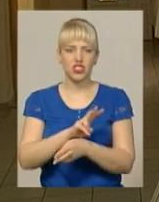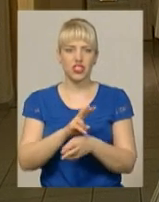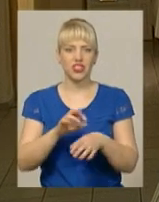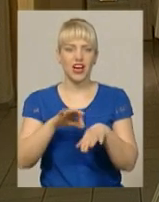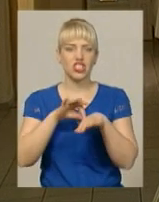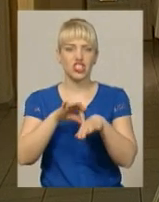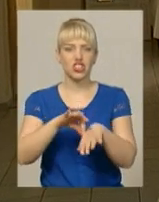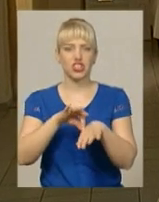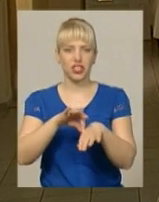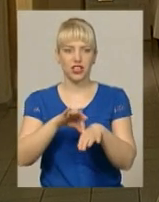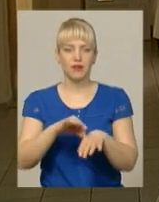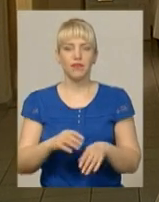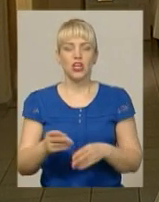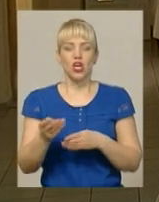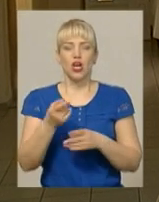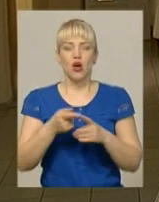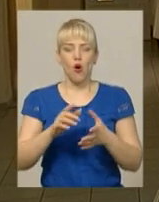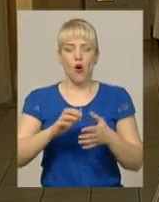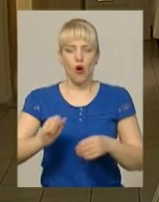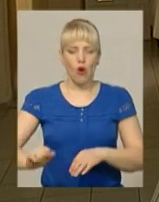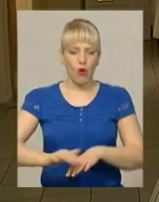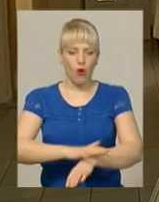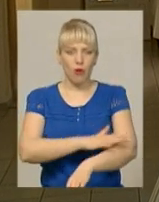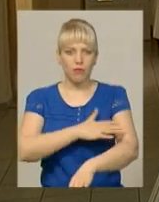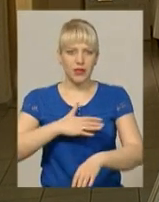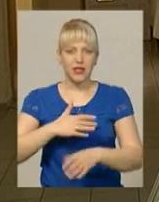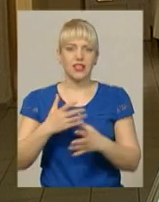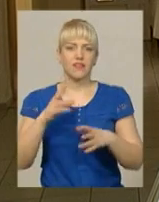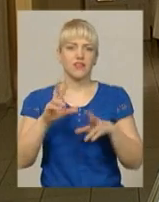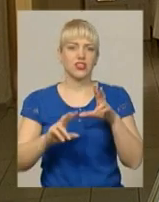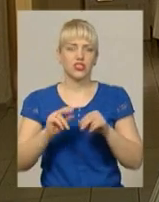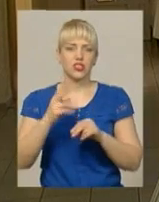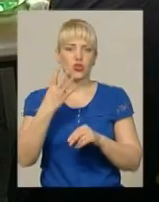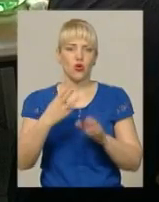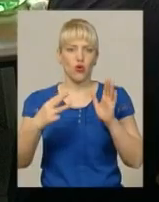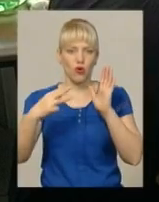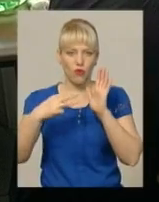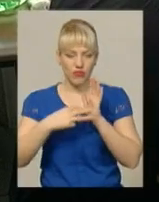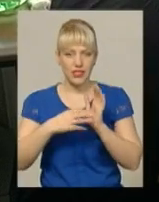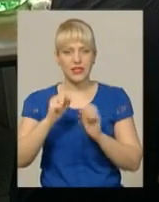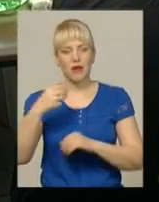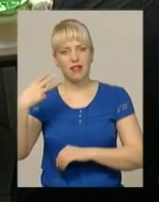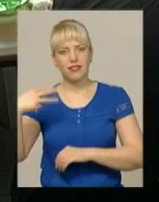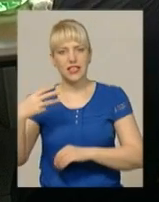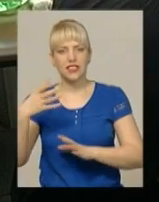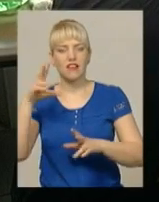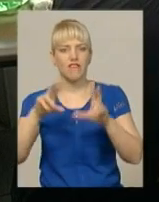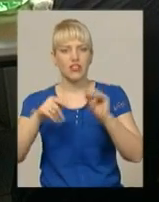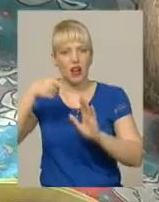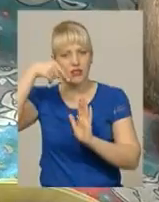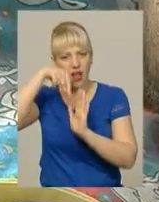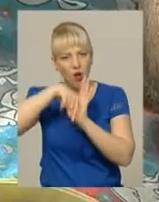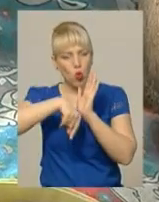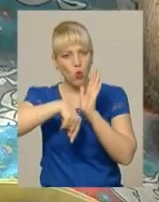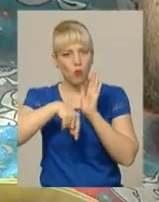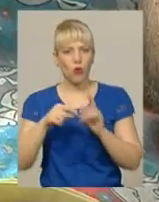штучною шкірою. Опіків загальна площа 48%, з них до 30 глибоких. Родіон пояснює, разом з приятелями грались на